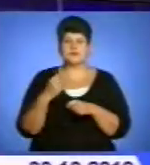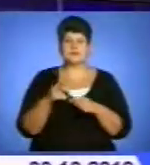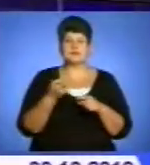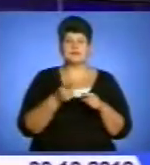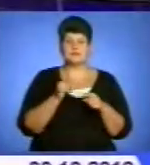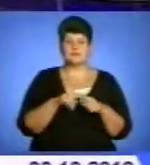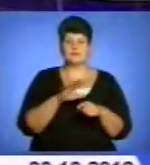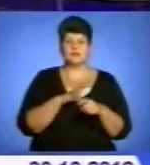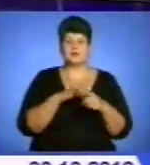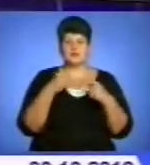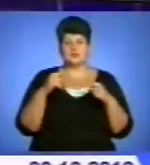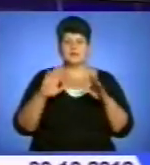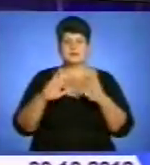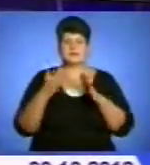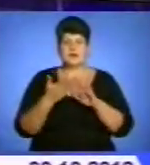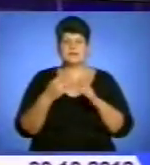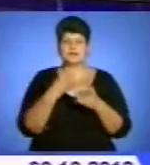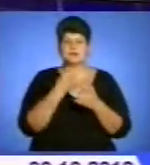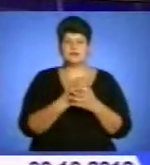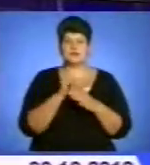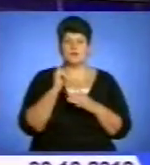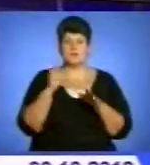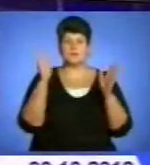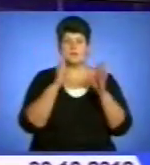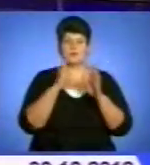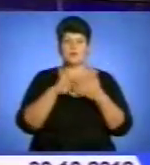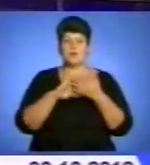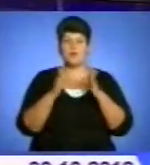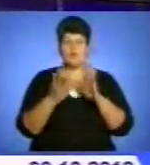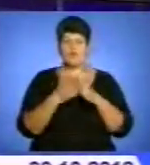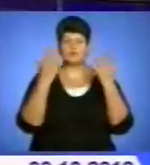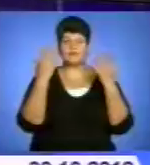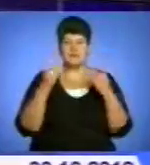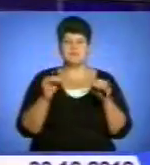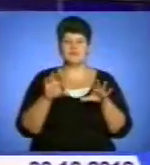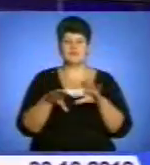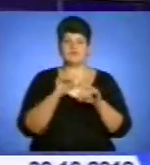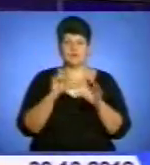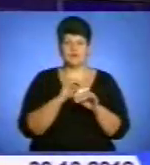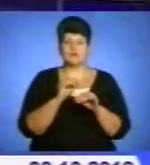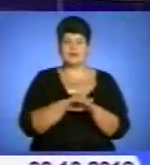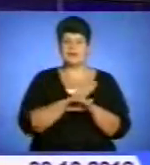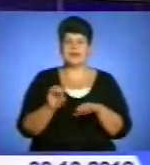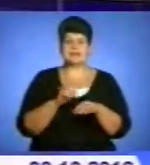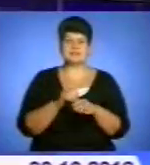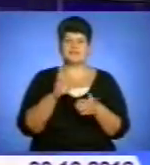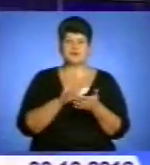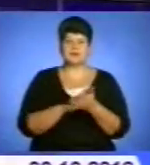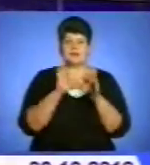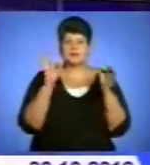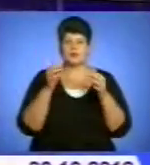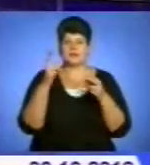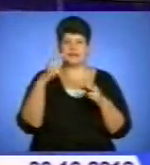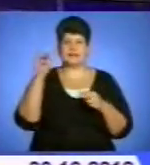непередбачуваних ситуацій. Також, незважаючи на погані погодні умови, у день виборів на дорогах Тернопільщини не зафіксували жодного ДТП,